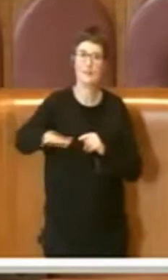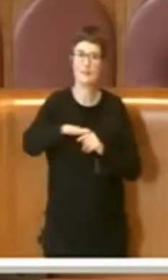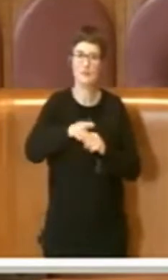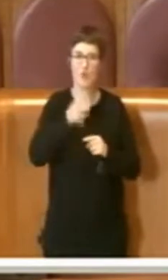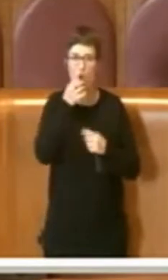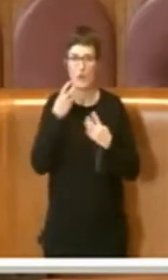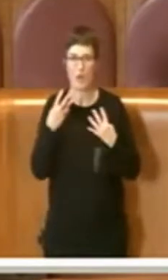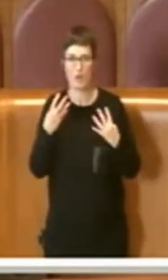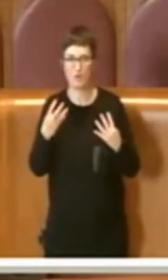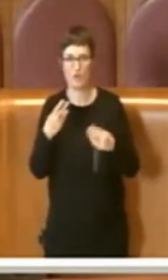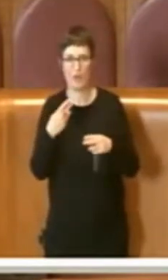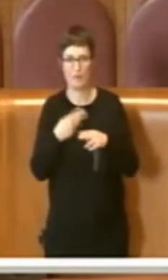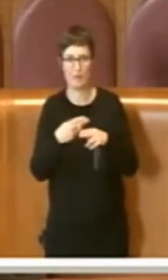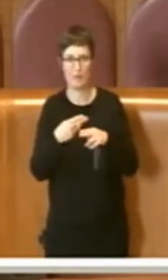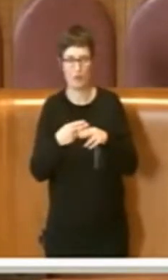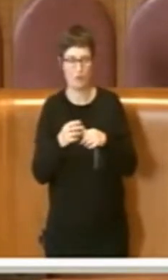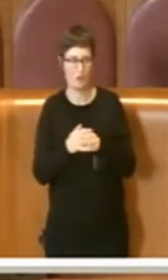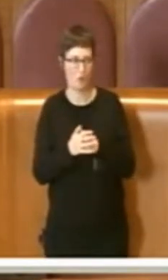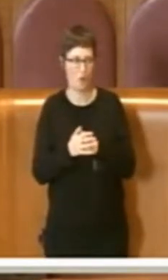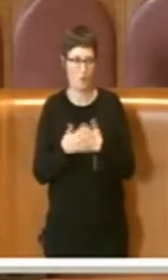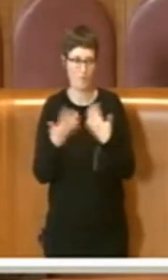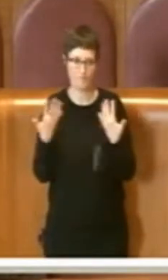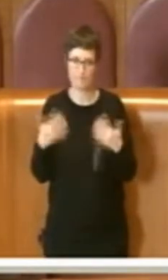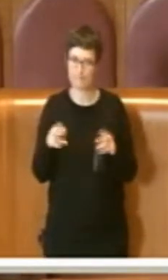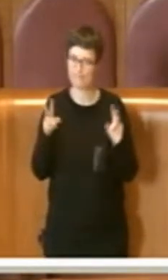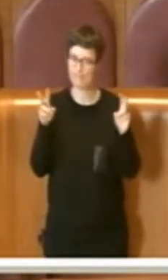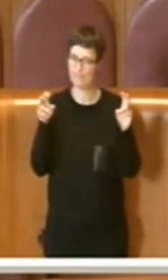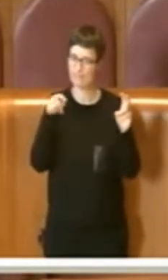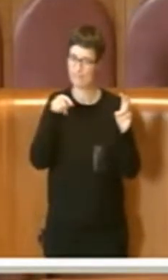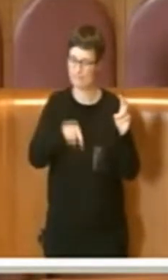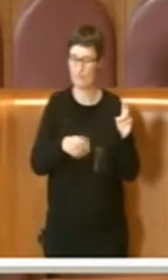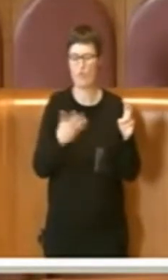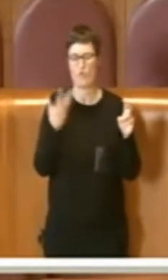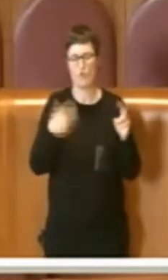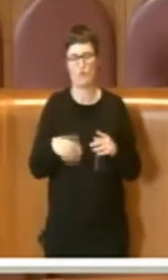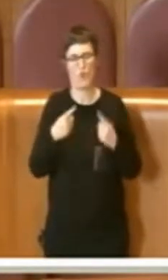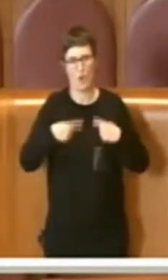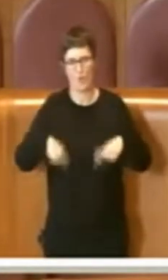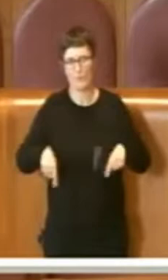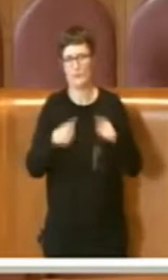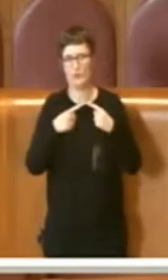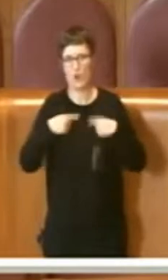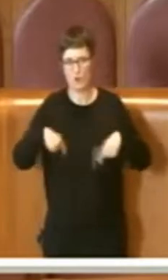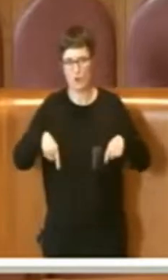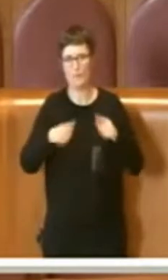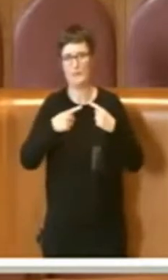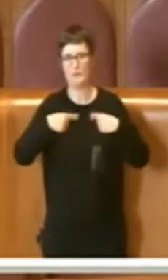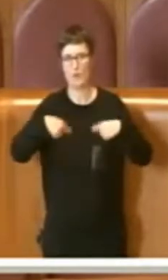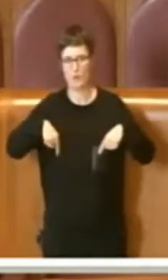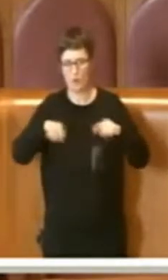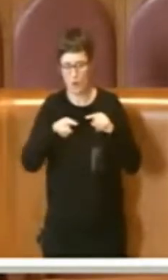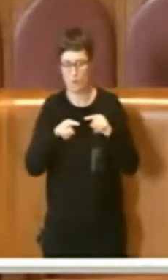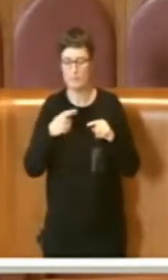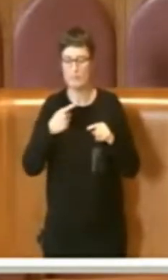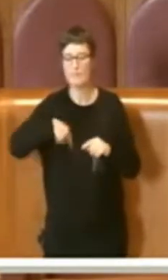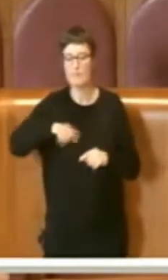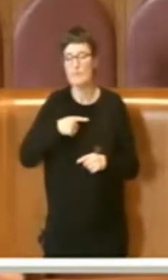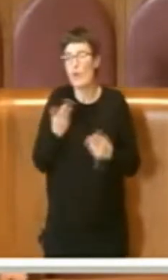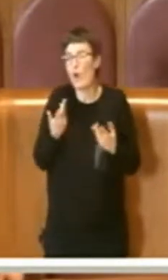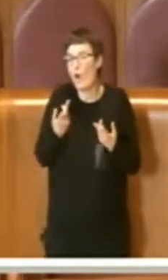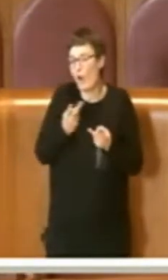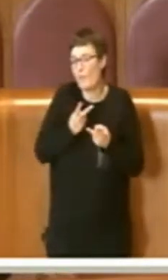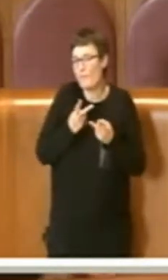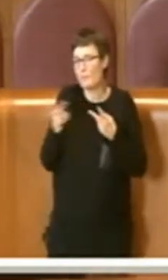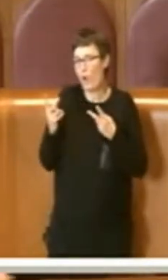questo tema sono state fatte tantissime commissioni, in cui innanzitutto abbiamo cercato di capire